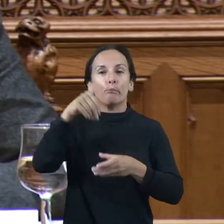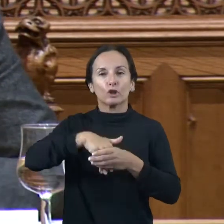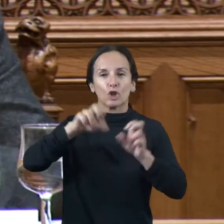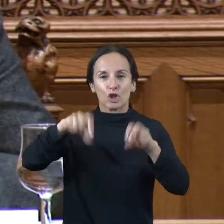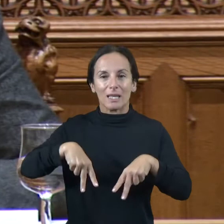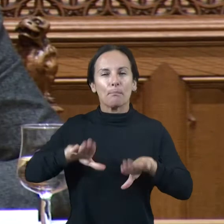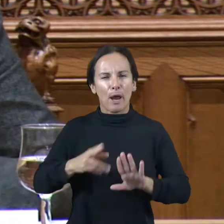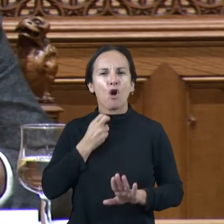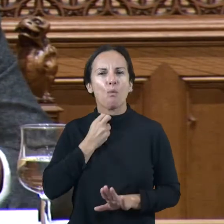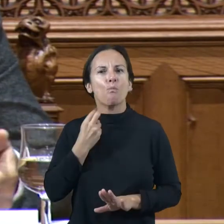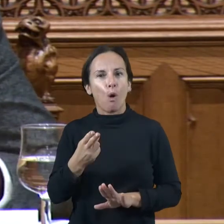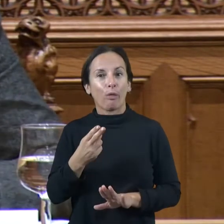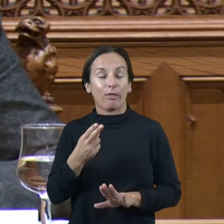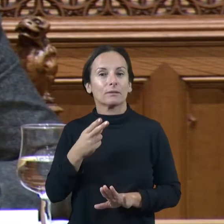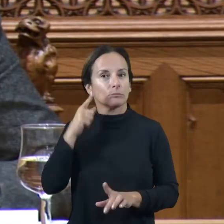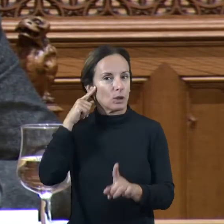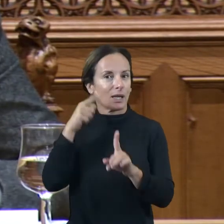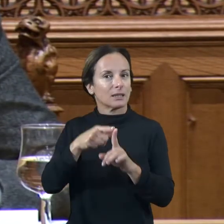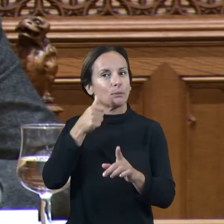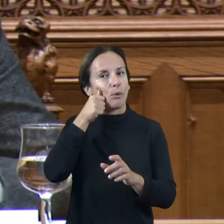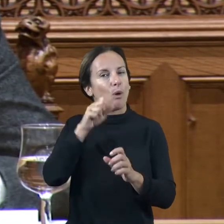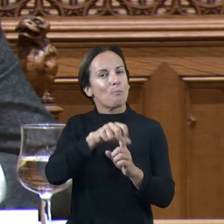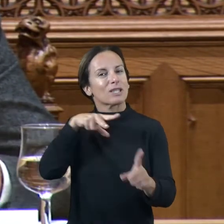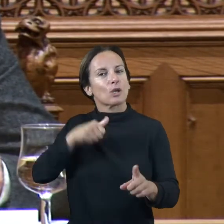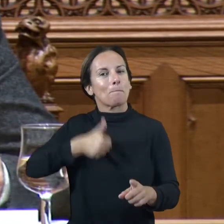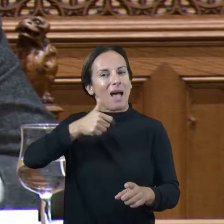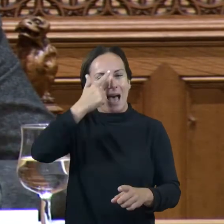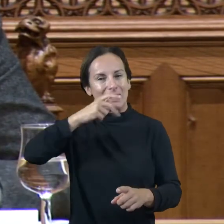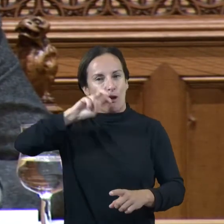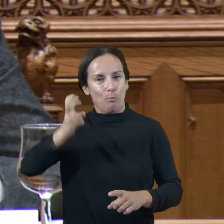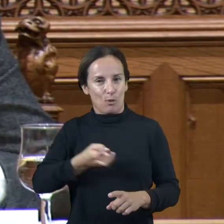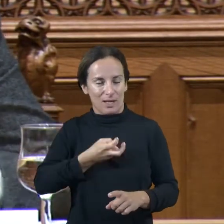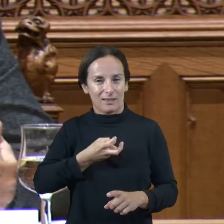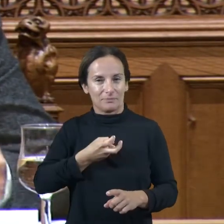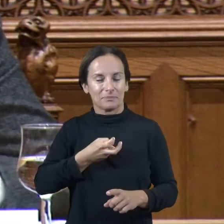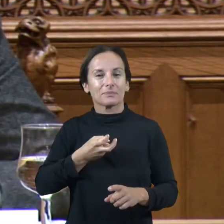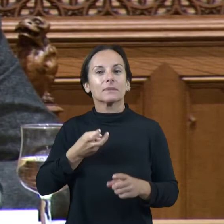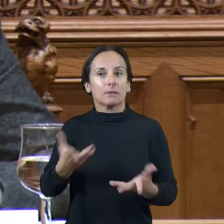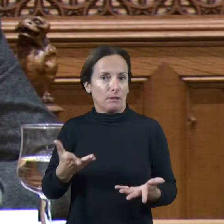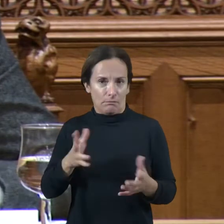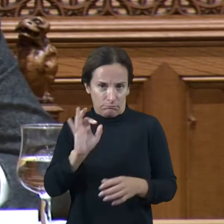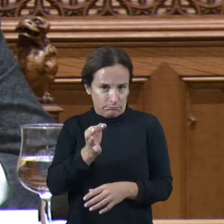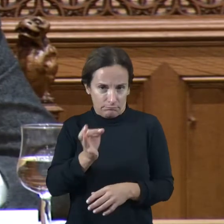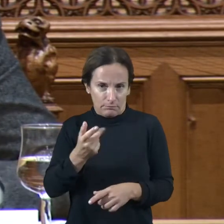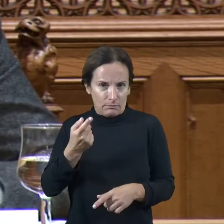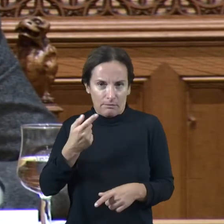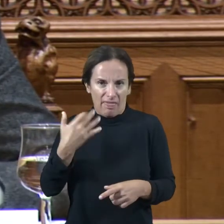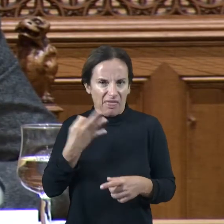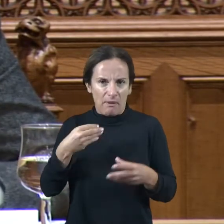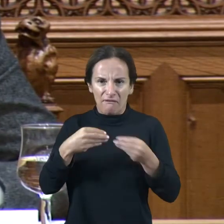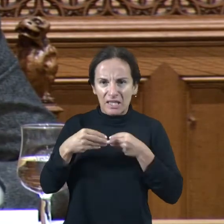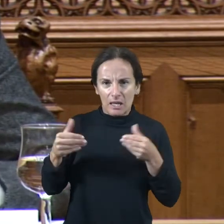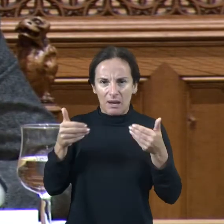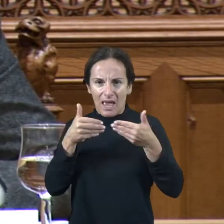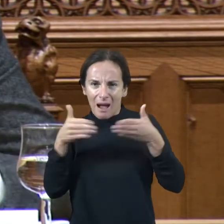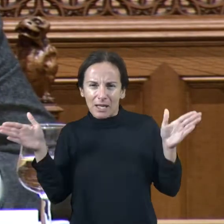perquè puguin tenir també una visió més plural i efectivament estem per obrir-nos i tot el contrari per tenir la màxima